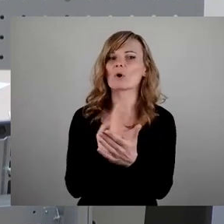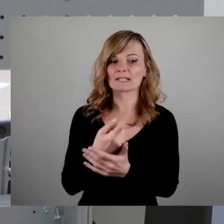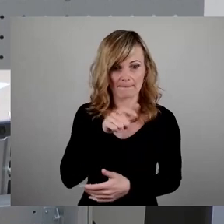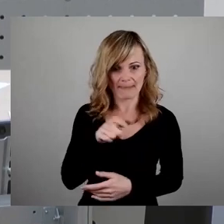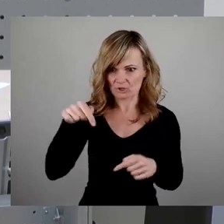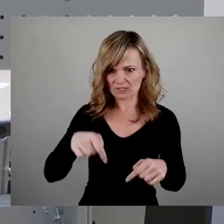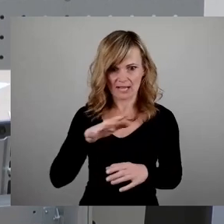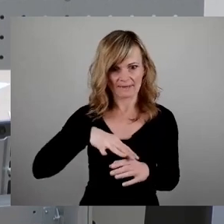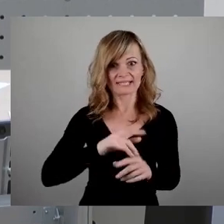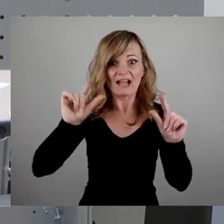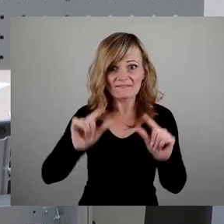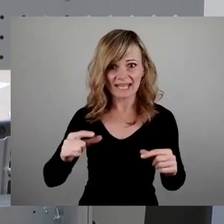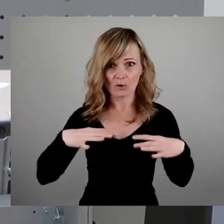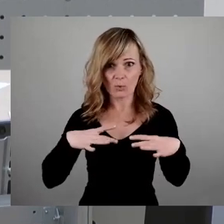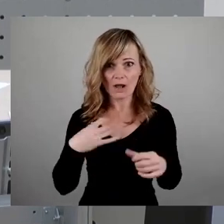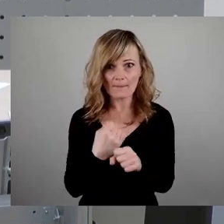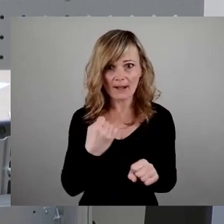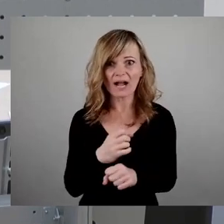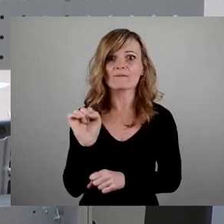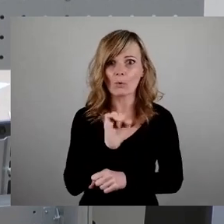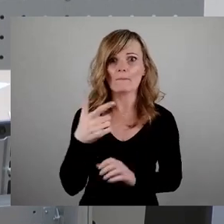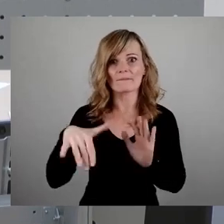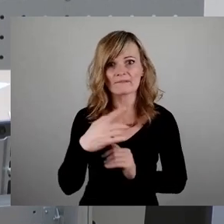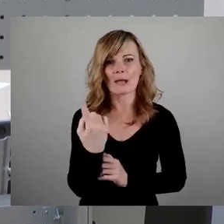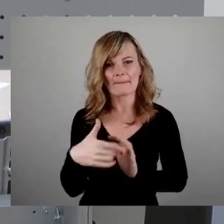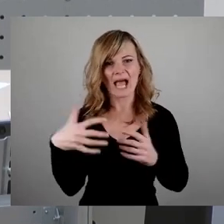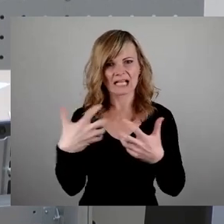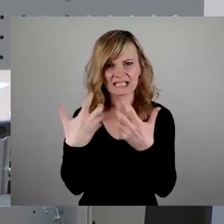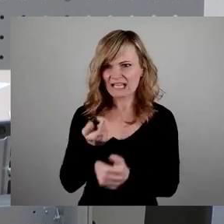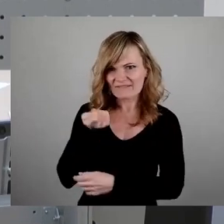weniger Urlaub machen, um Kriege zu finanzieren? Und Sie?